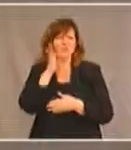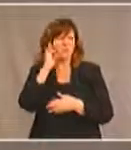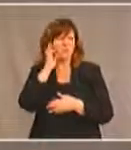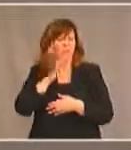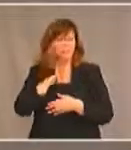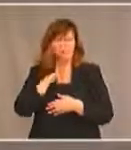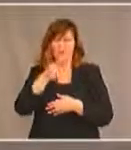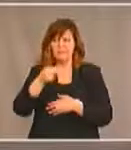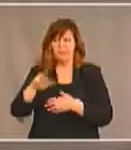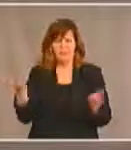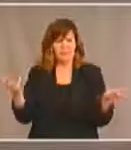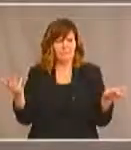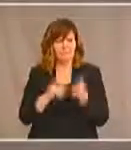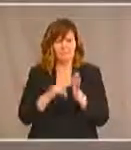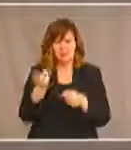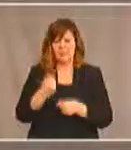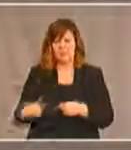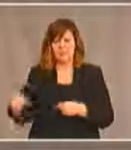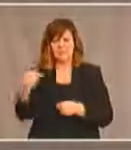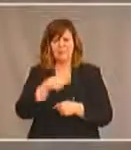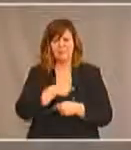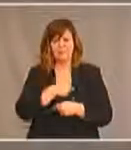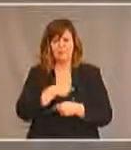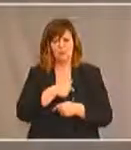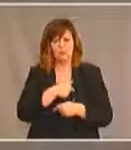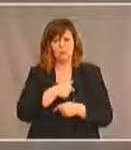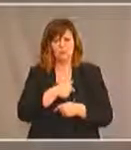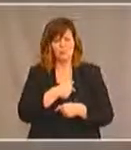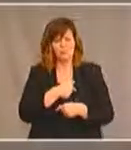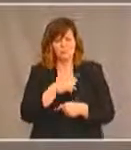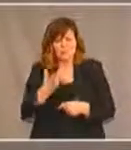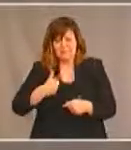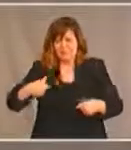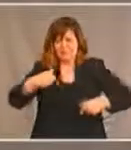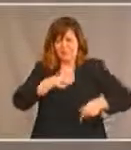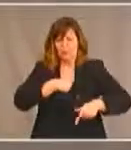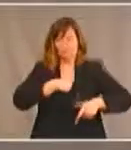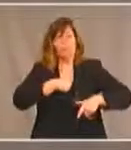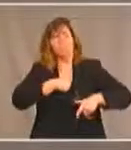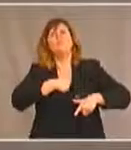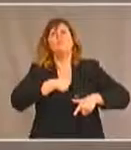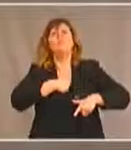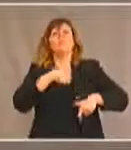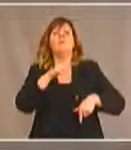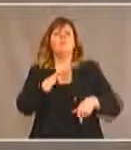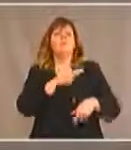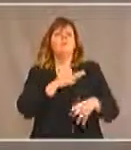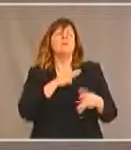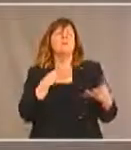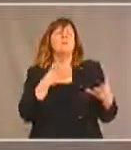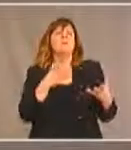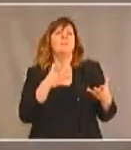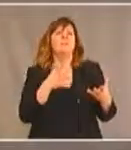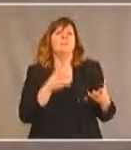c'est nous qui insufflons la vie dans ces traités, qui nous leur donnons vie.